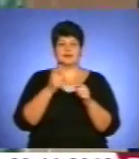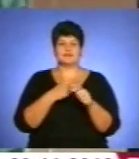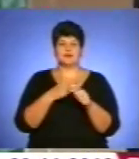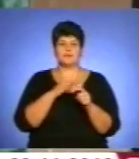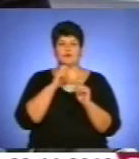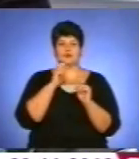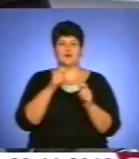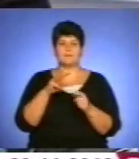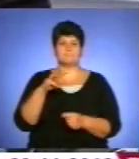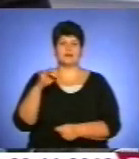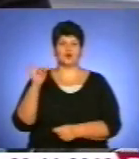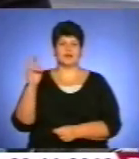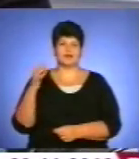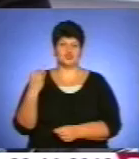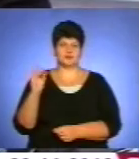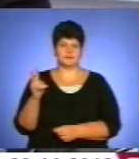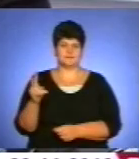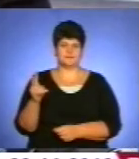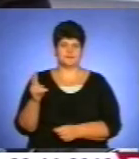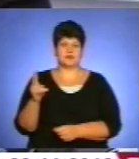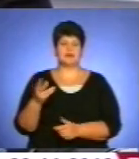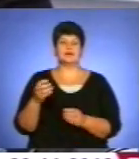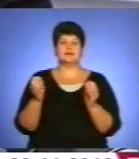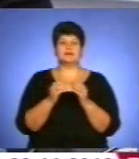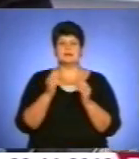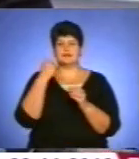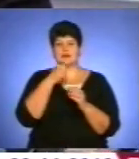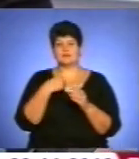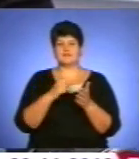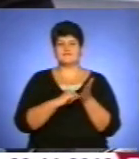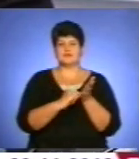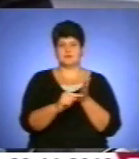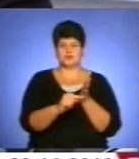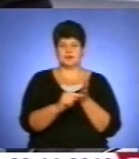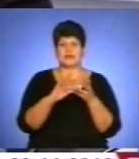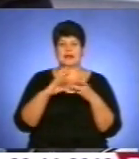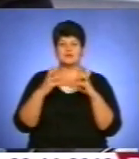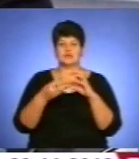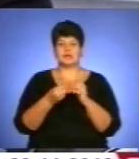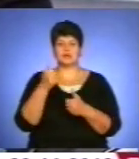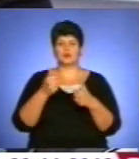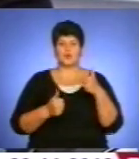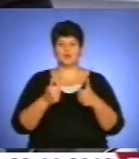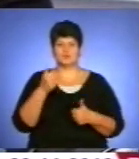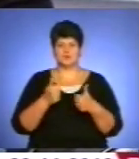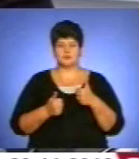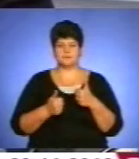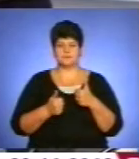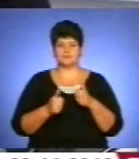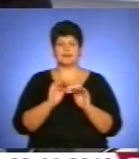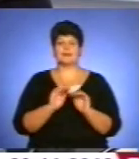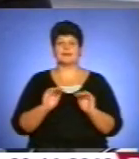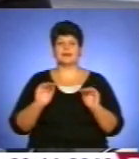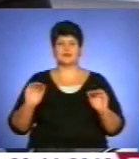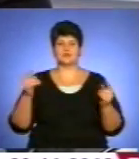миколайчиками. Десятий раз ми відмічаємо, підводимо результати конкурсу дитячої